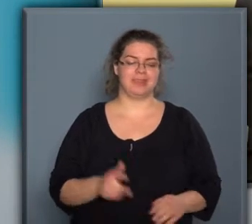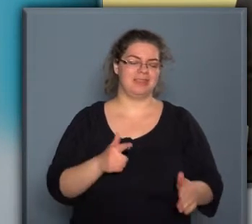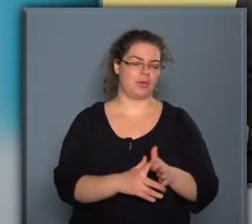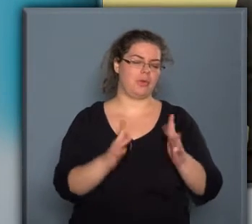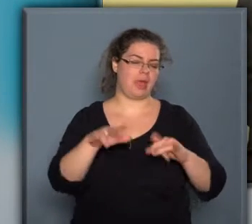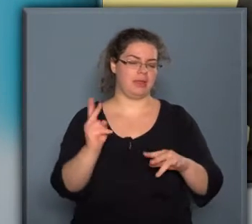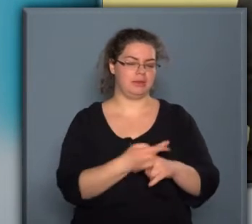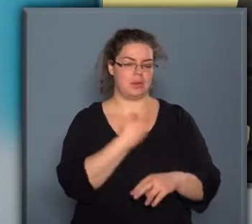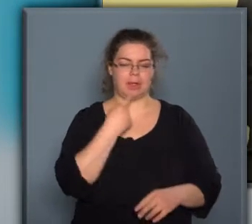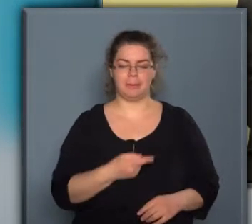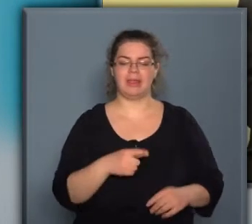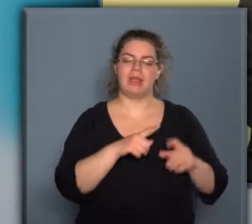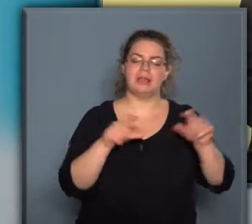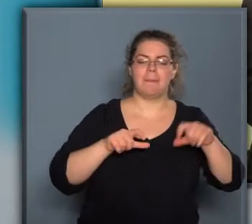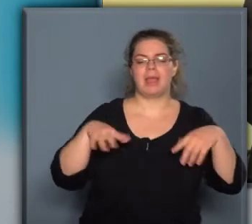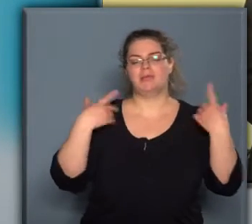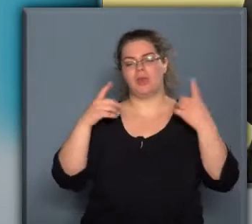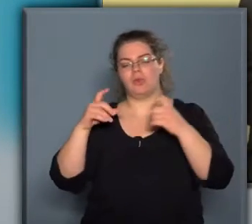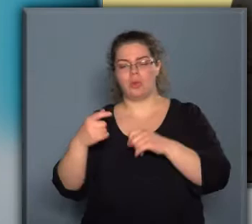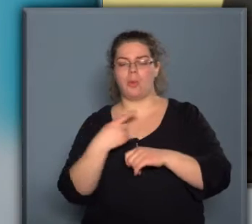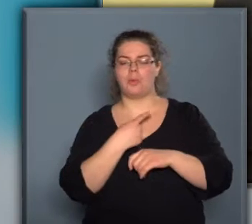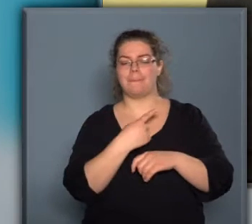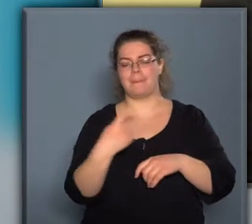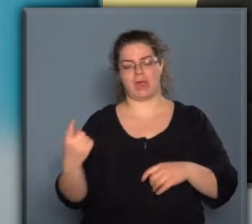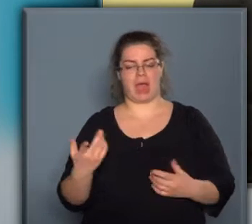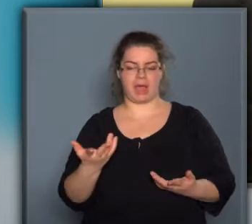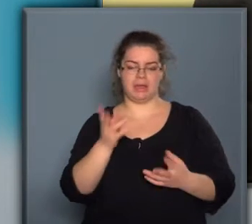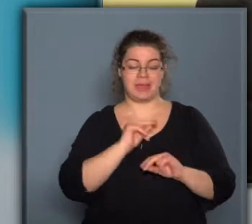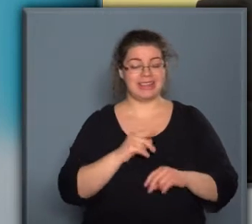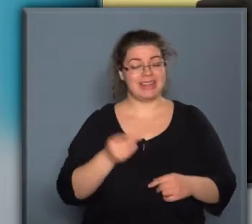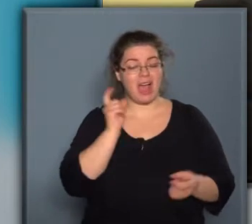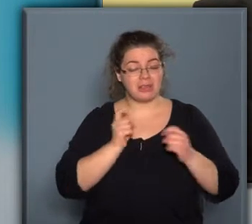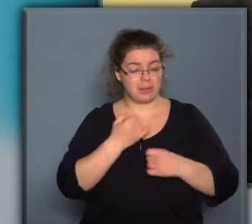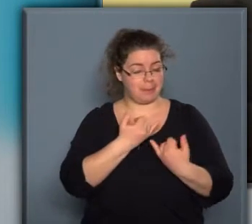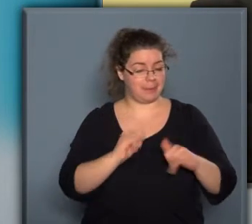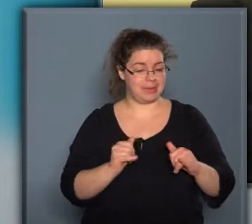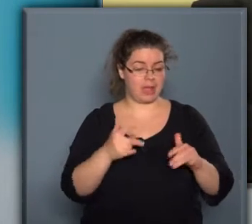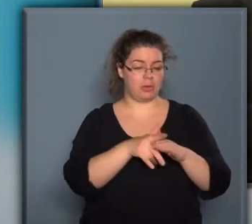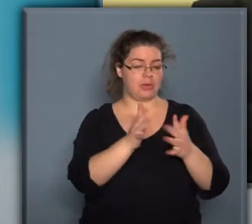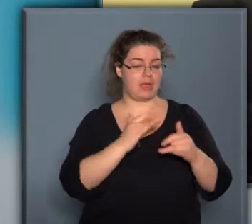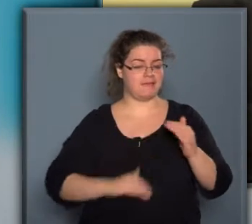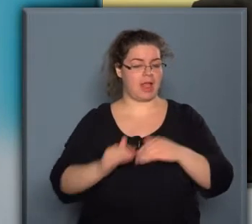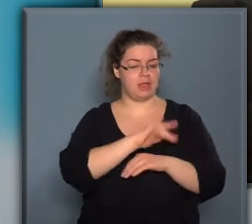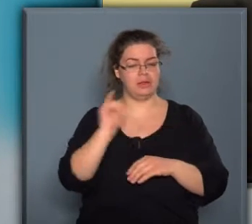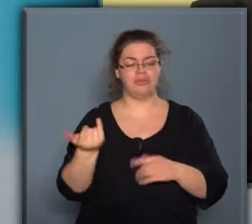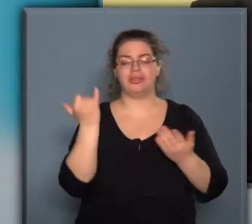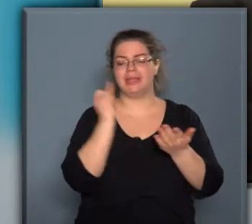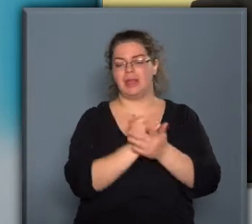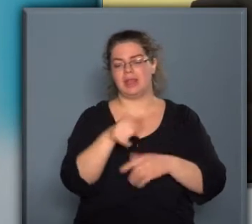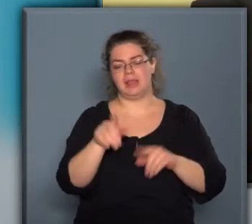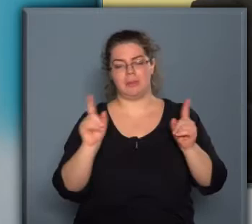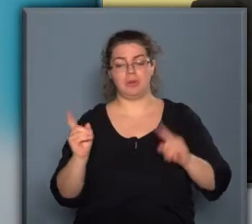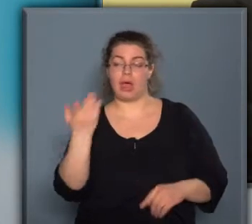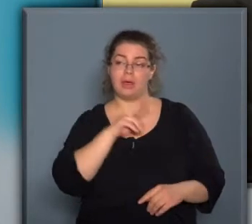Közhelyként szokták mondani, hogy a képek vagy a fotók önmagukért beszélnek, de én azt gondolom, hogy itt minden közhelyen felül is igazak ezek a